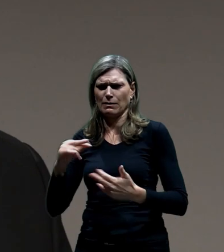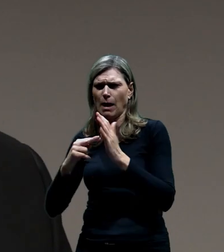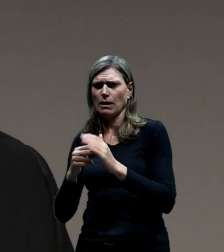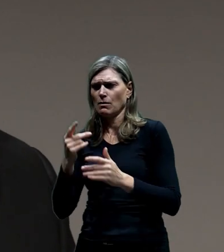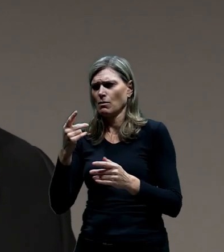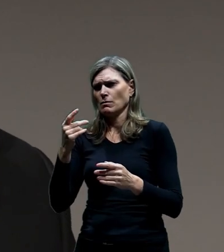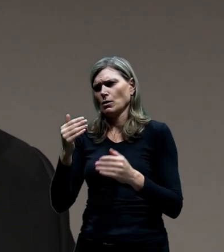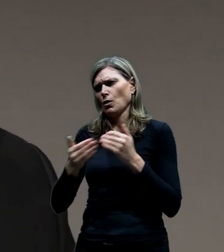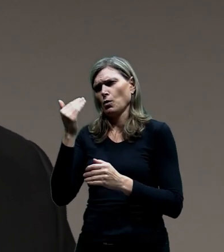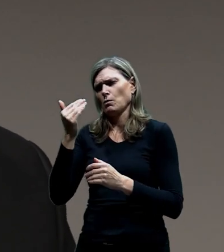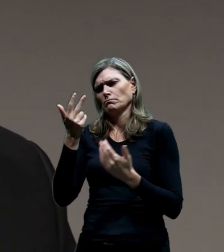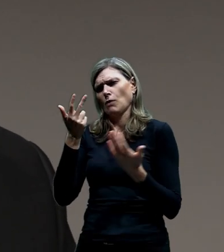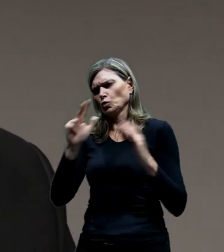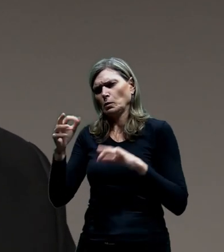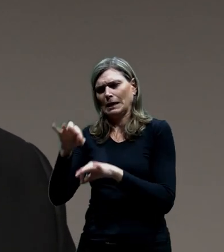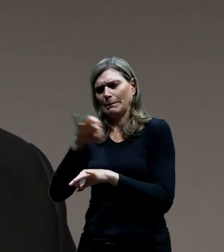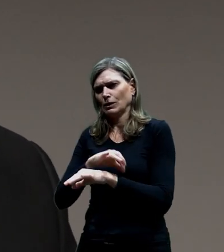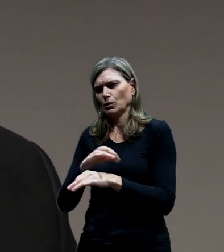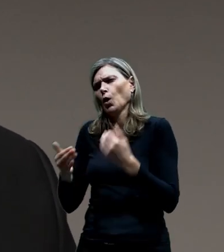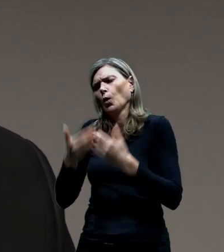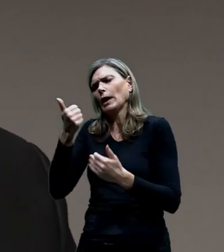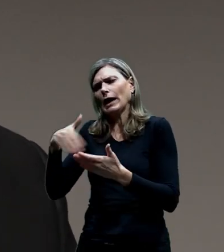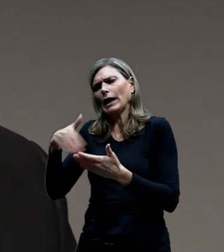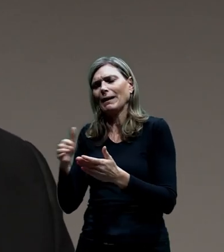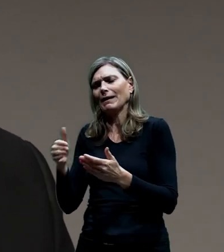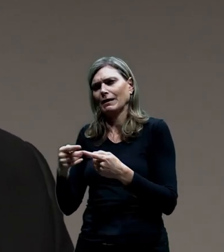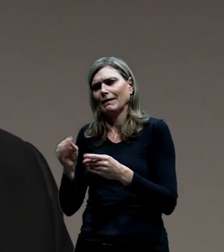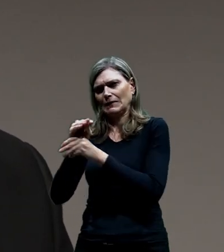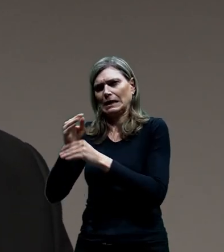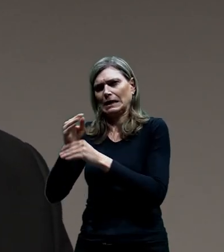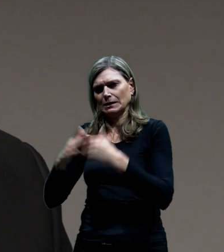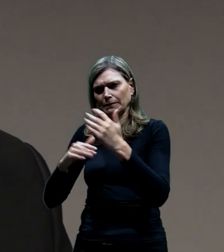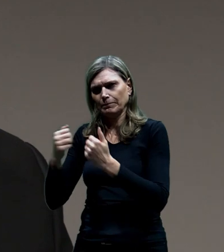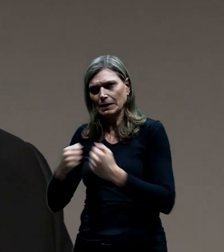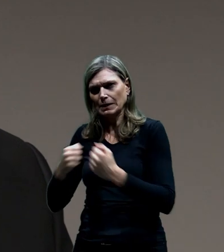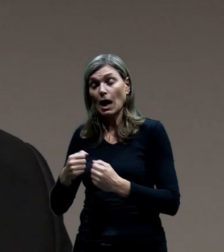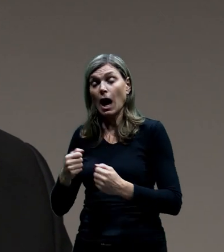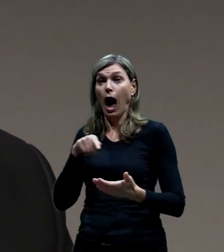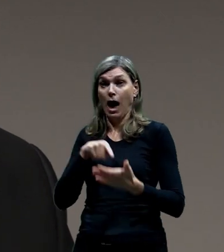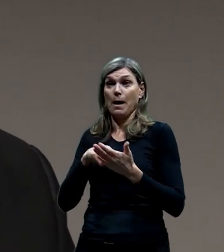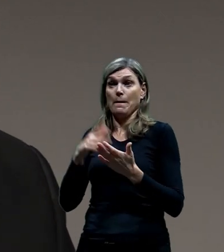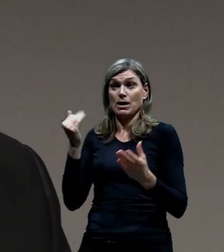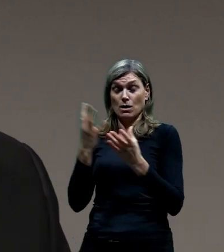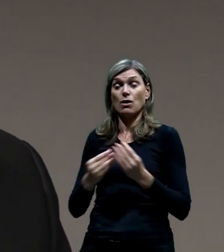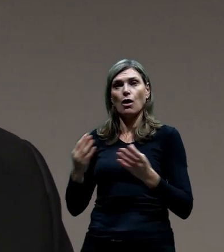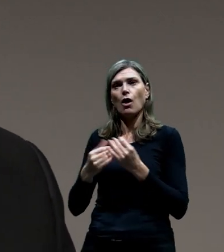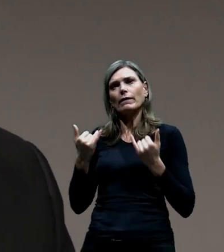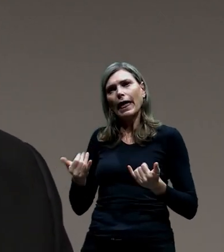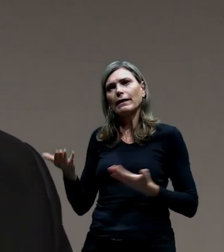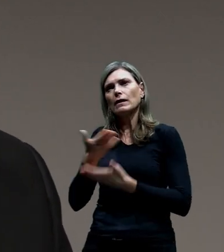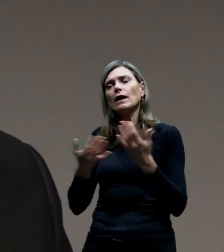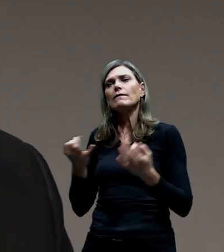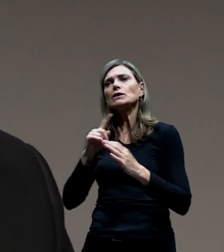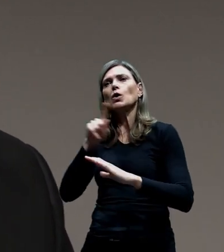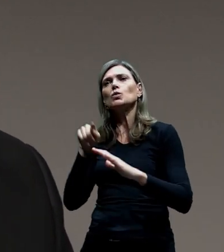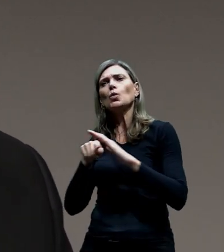Nicméně je k tomu potřeba říct to, a to v té prezentaci taky bylo, že my se bavíme v našem případě o tunelových